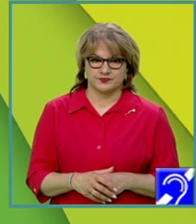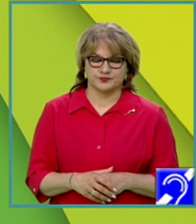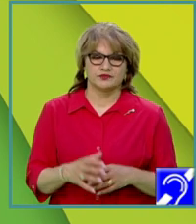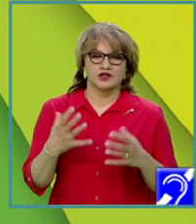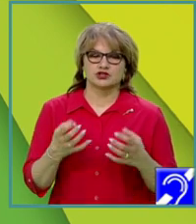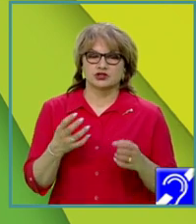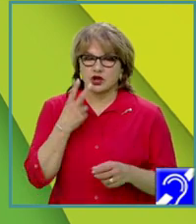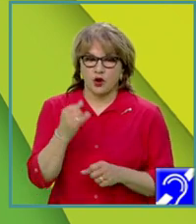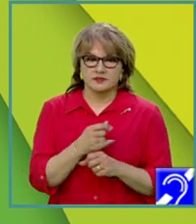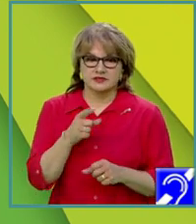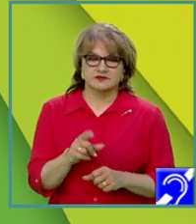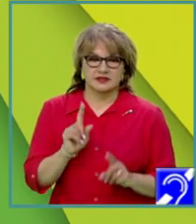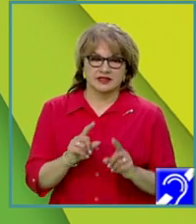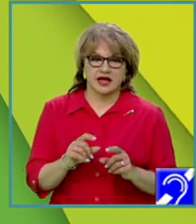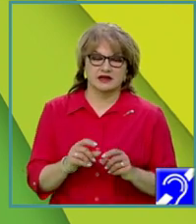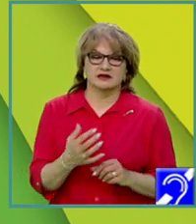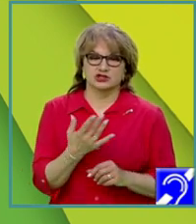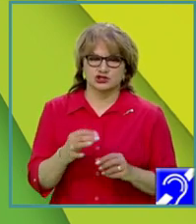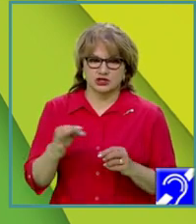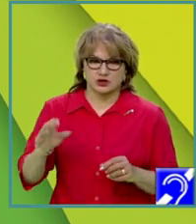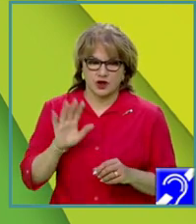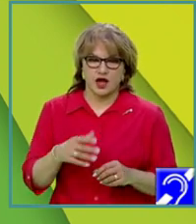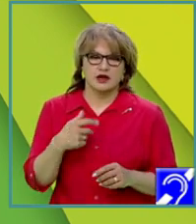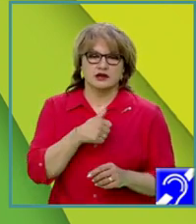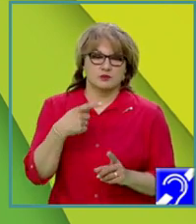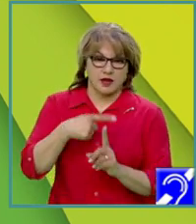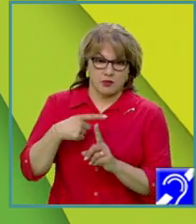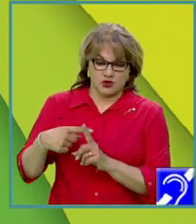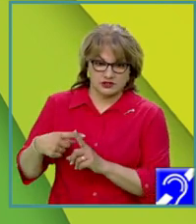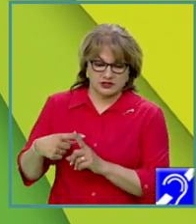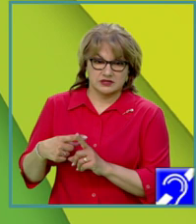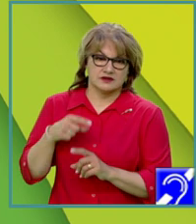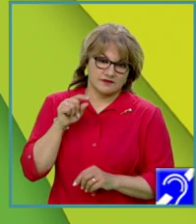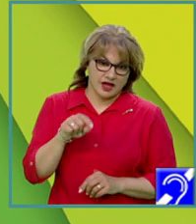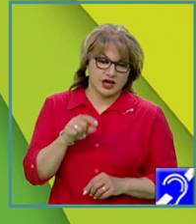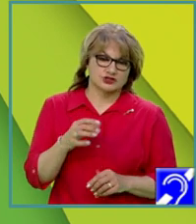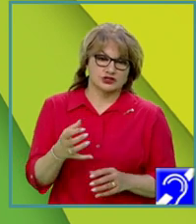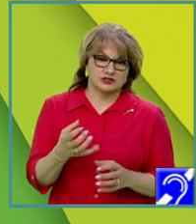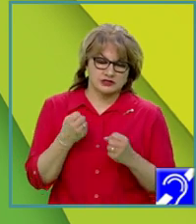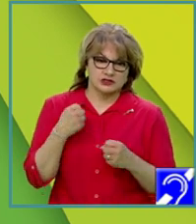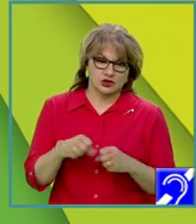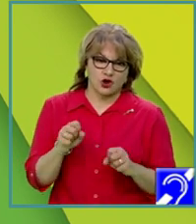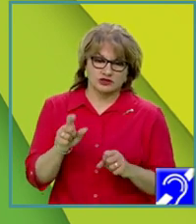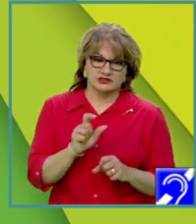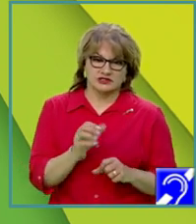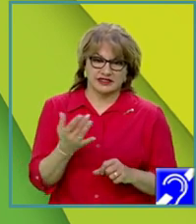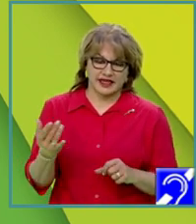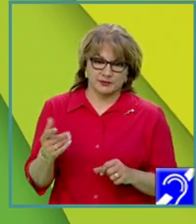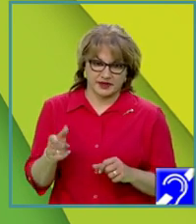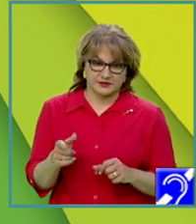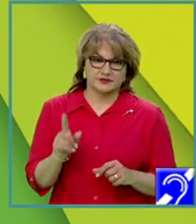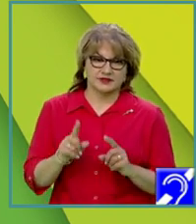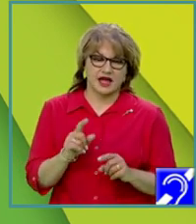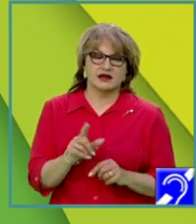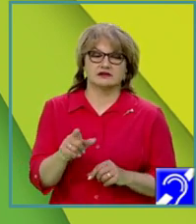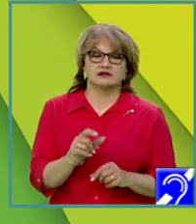Ce putem observa? Că dacă șirul are doar valori pozitive, atunci secvența conține toți termenii șirului, iar dacă secvența are